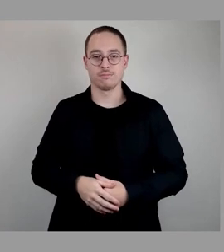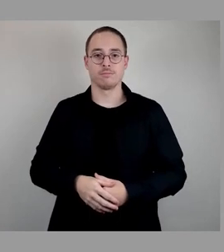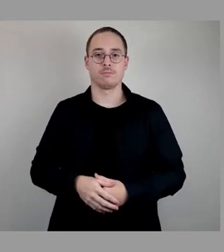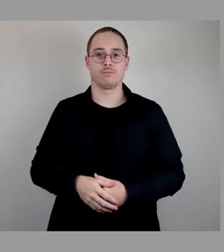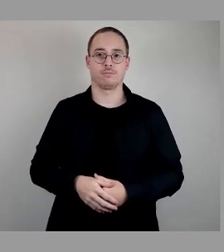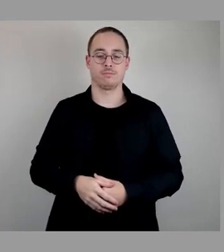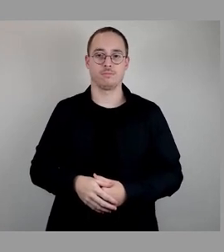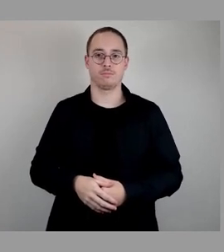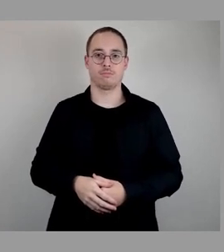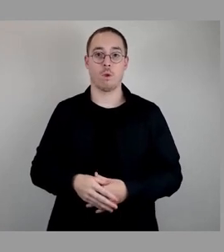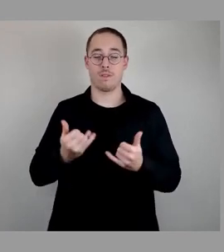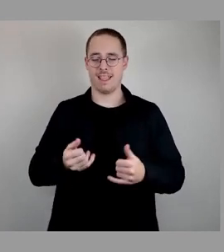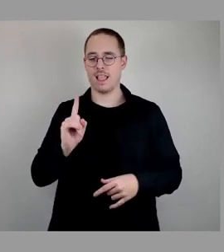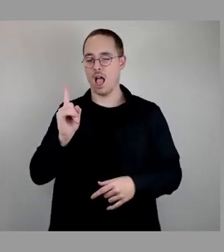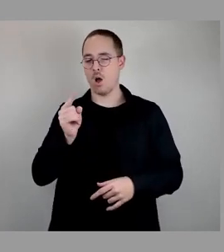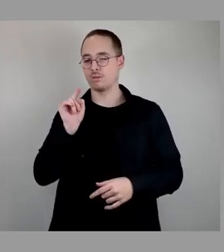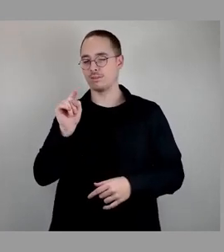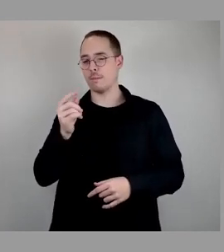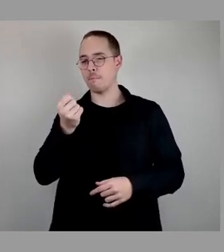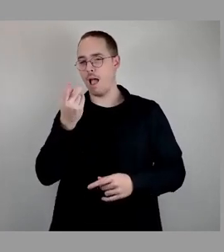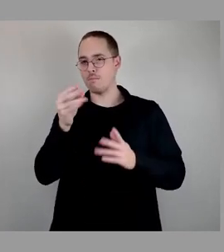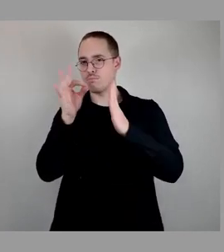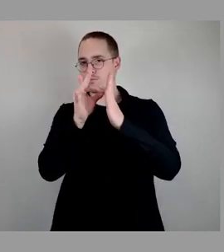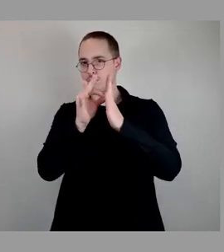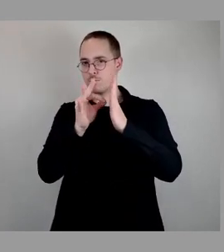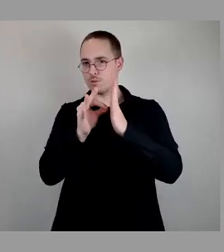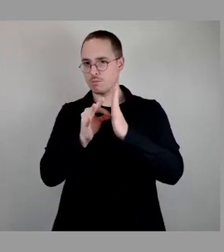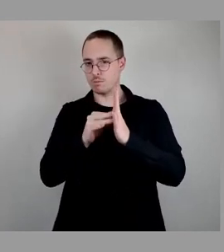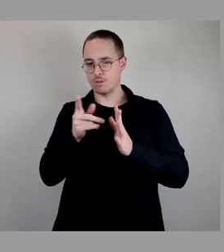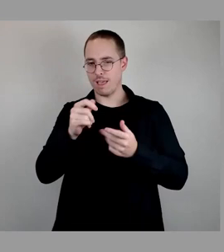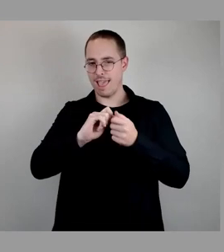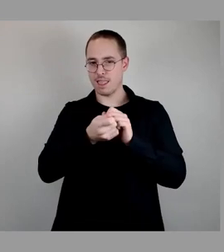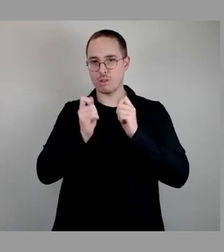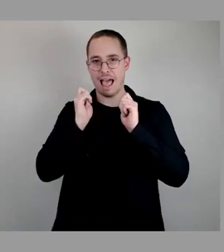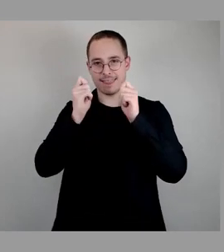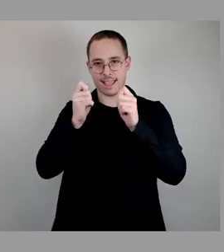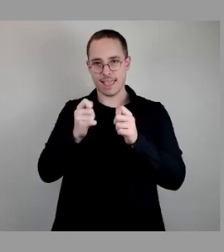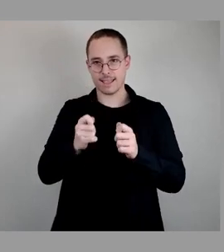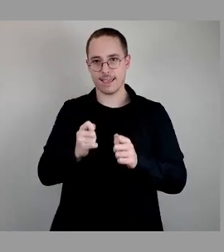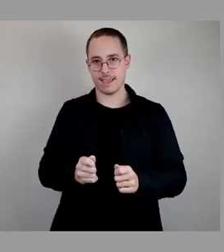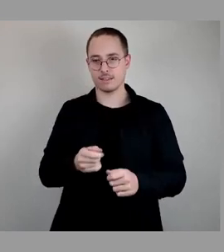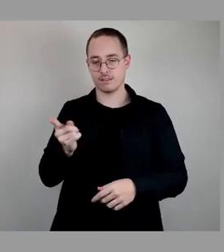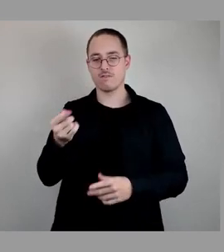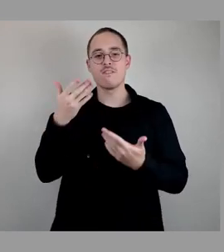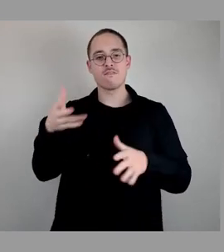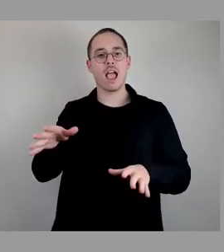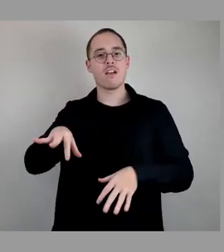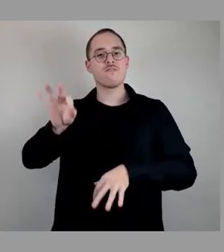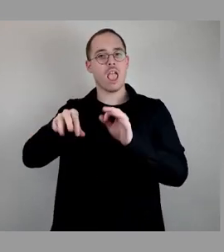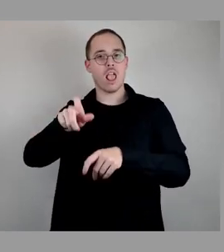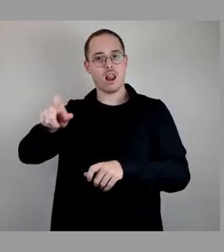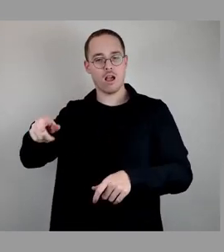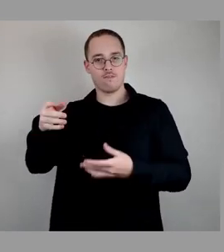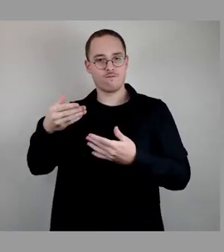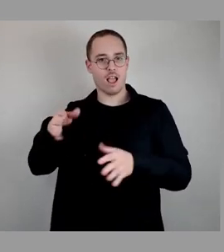punktweise auch zu den Änderungsanträgen der Freien Wähler, Freibürger zunächst. Im